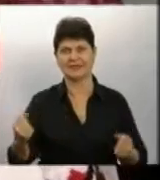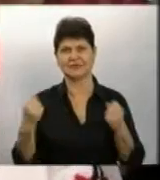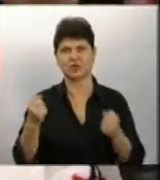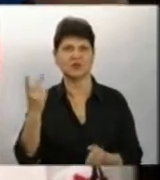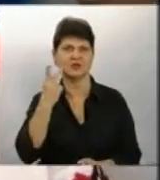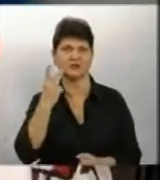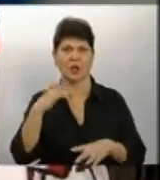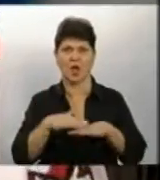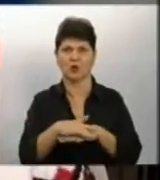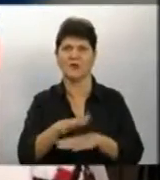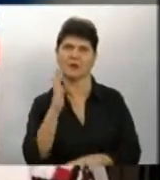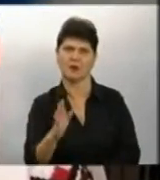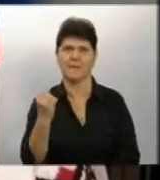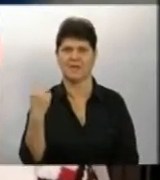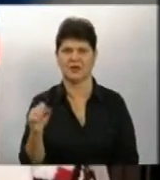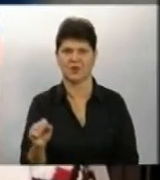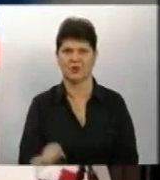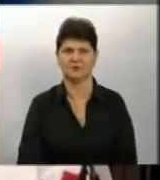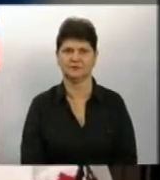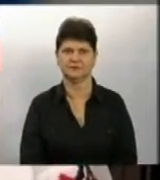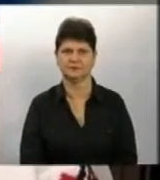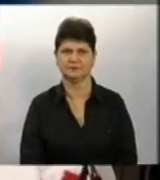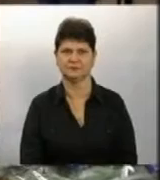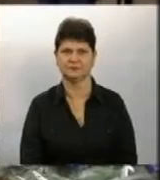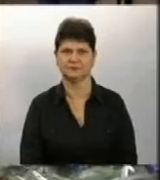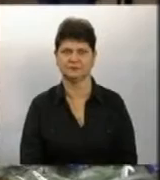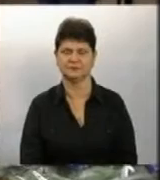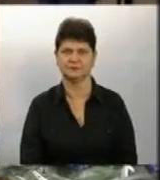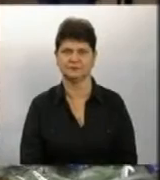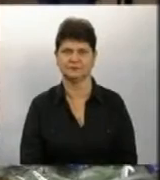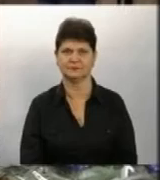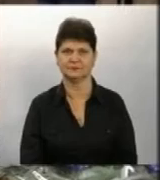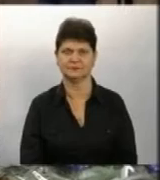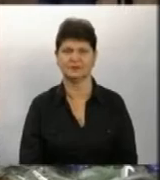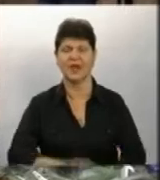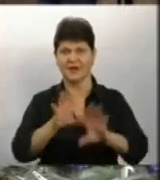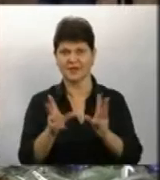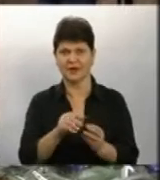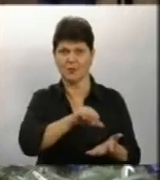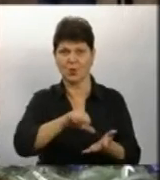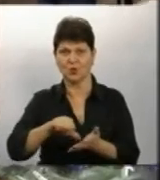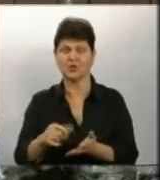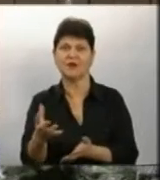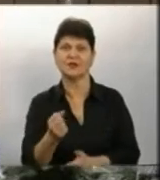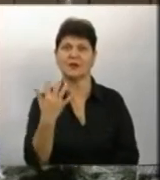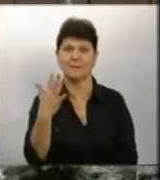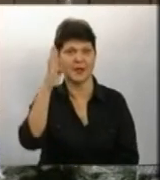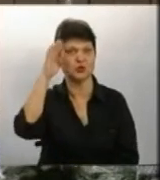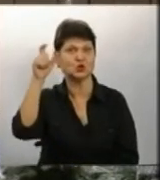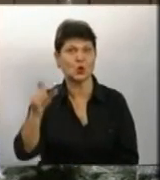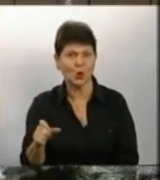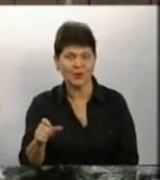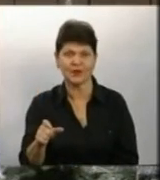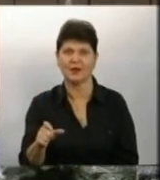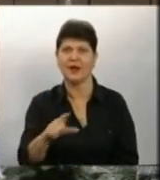завжди розраховую лише на перемогу Я завжди розраховую лише на перемогу Загалом участь у конкурсі взяли 5 чоловіків,